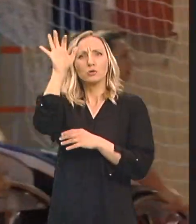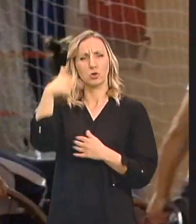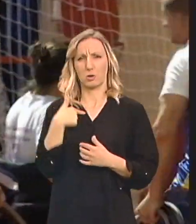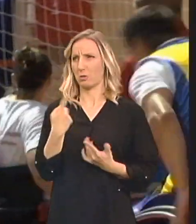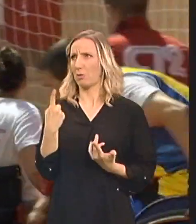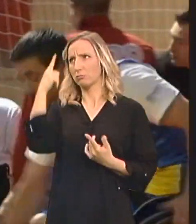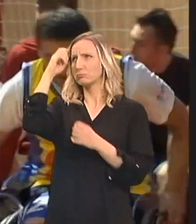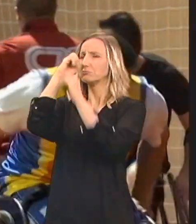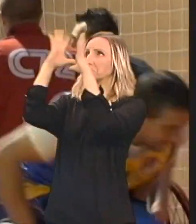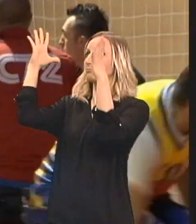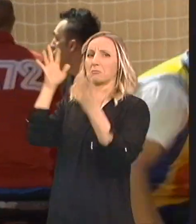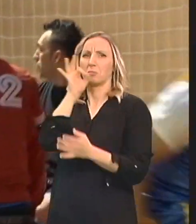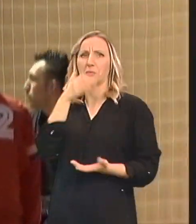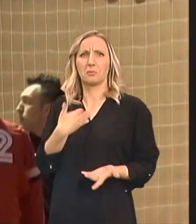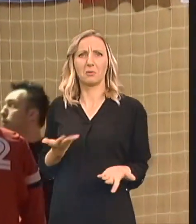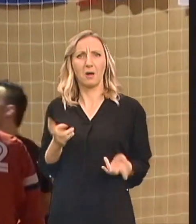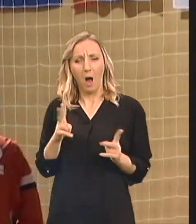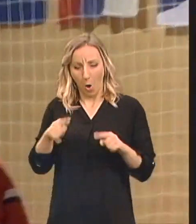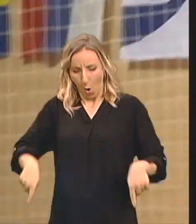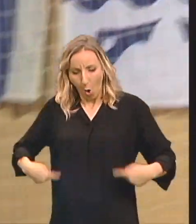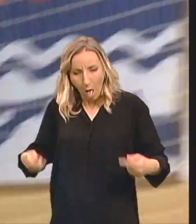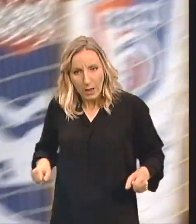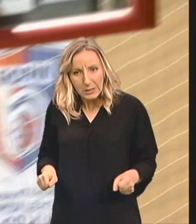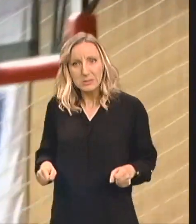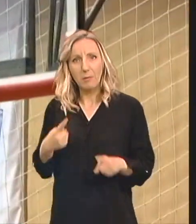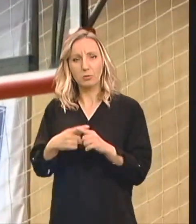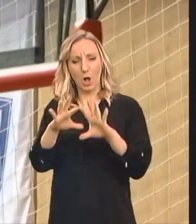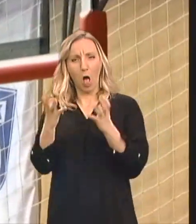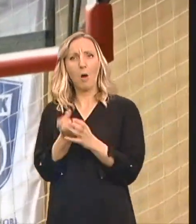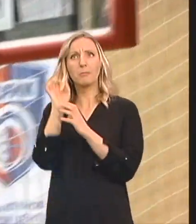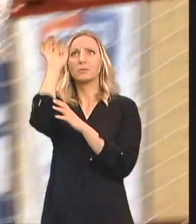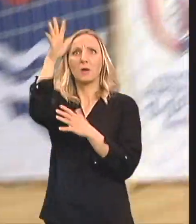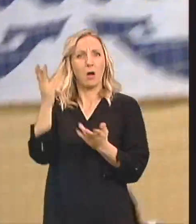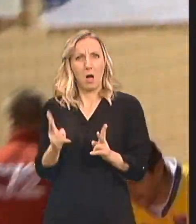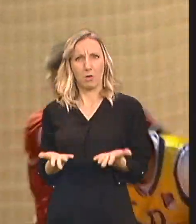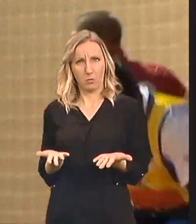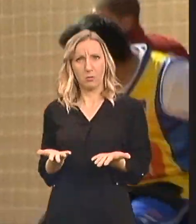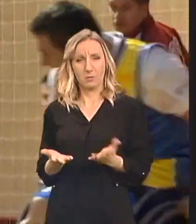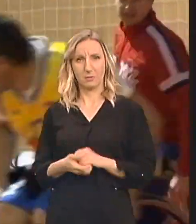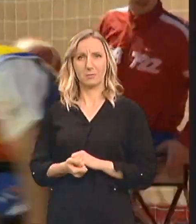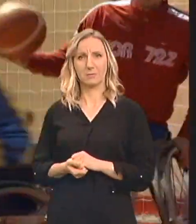bilo nezamislivo I da guraš kolica I da nosiš lopto Šutaš ili tako dalje